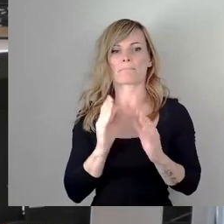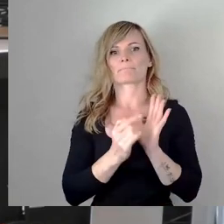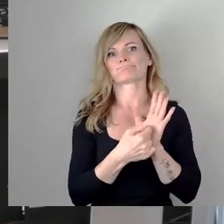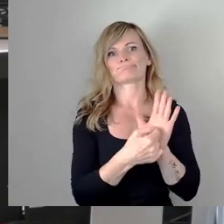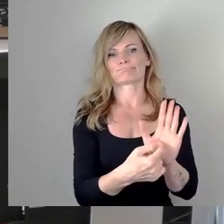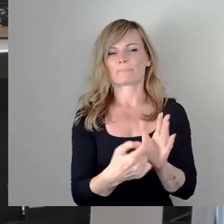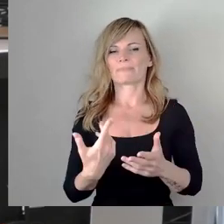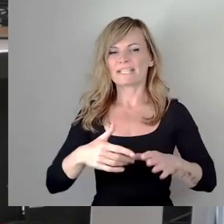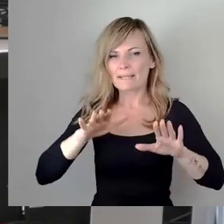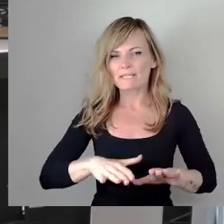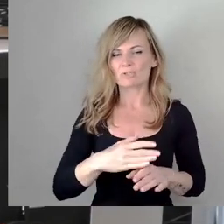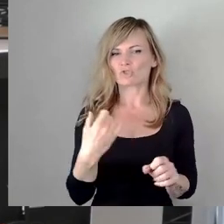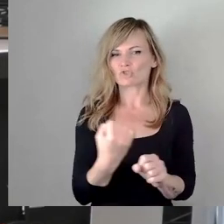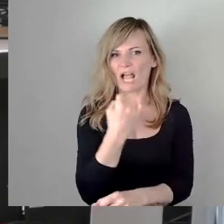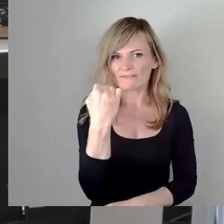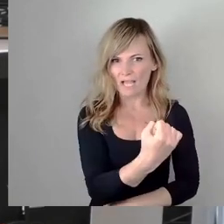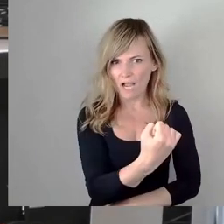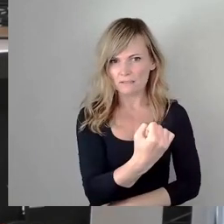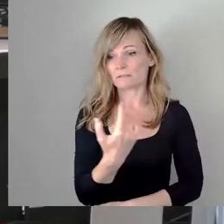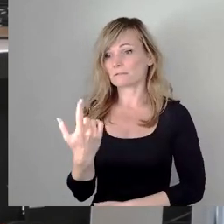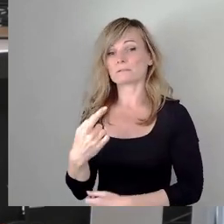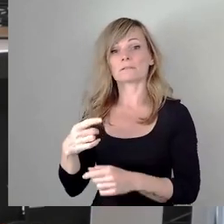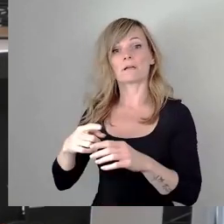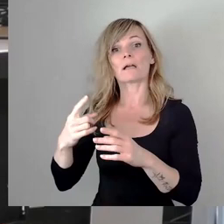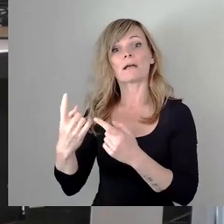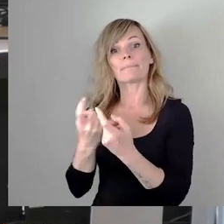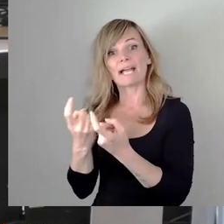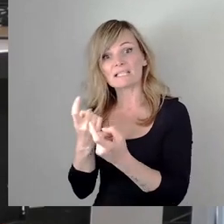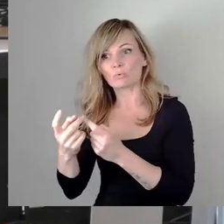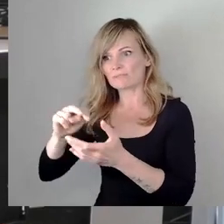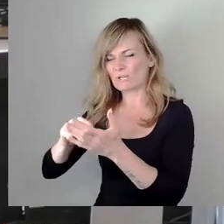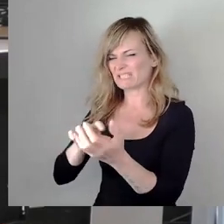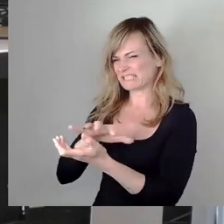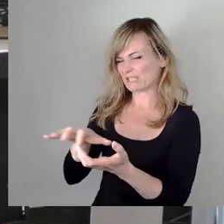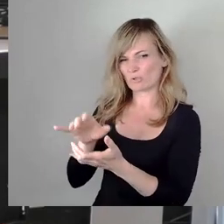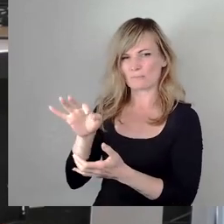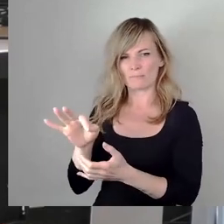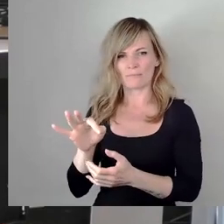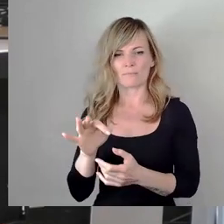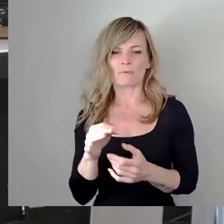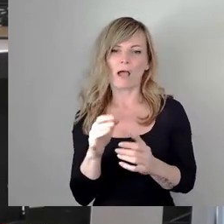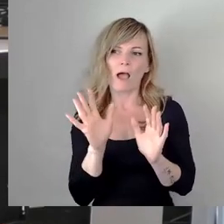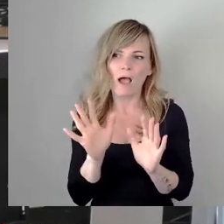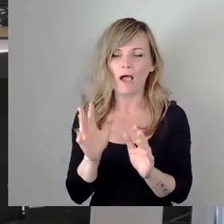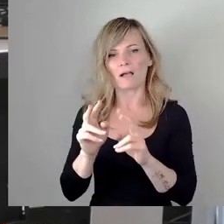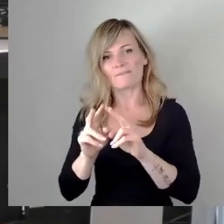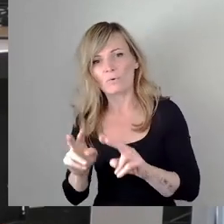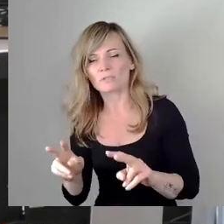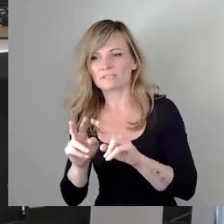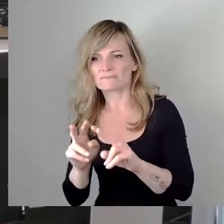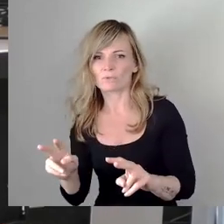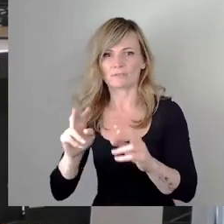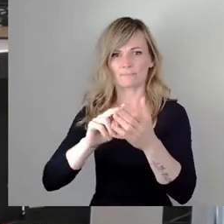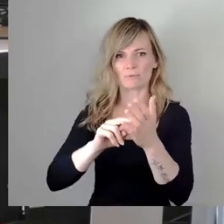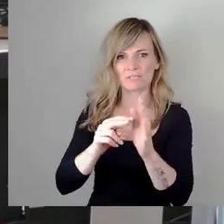Straftaten mit der katastrophalen Migrationspolitik und dem ängstlichen Kuschelkurs gegenüber dem politischen Islam